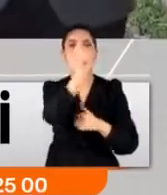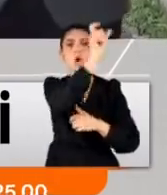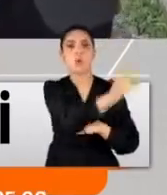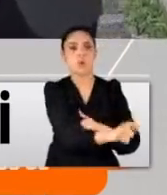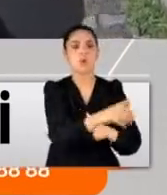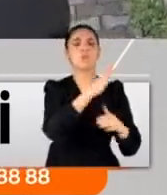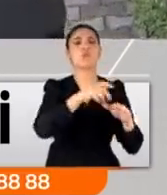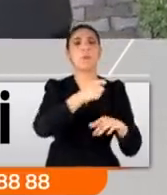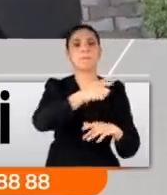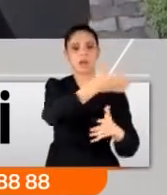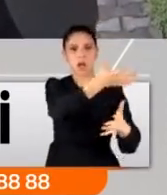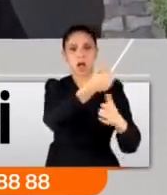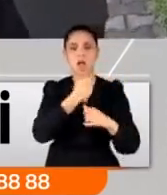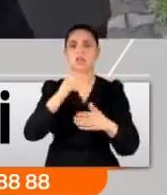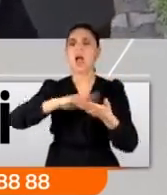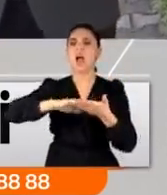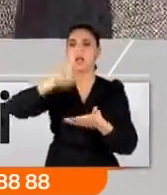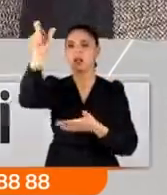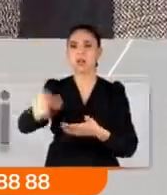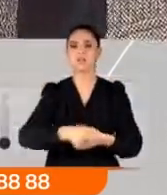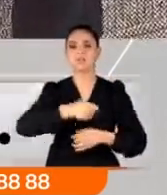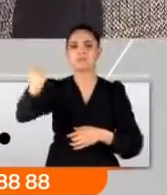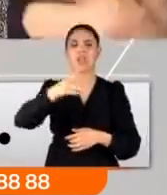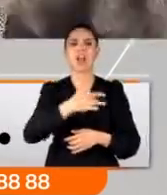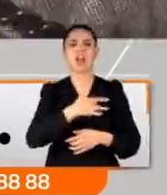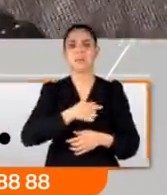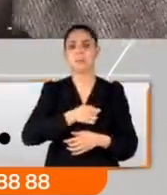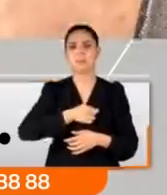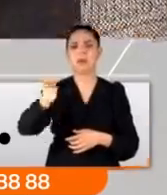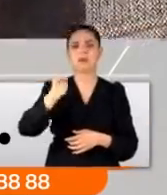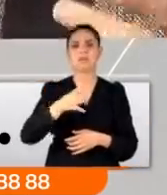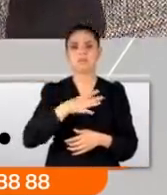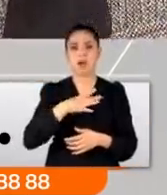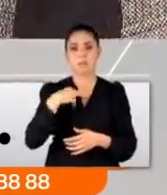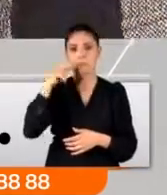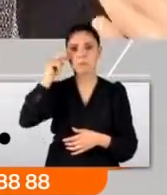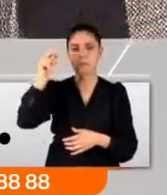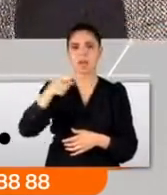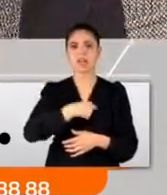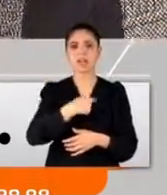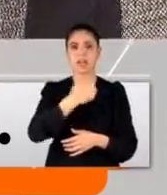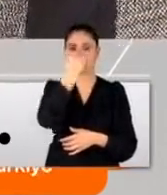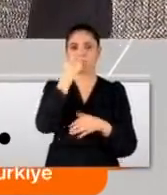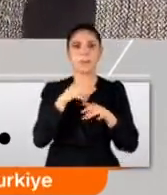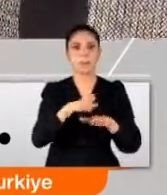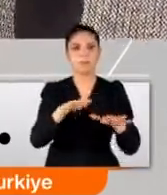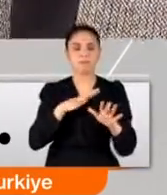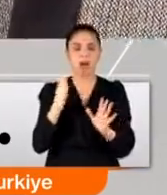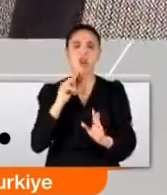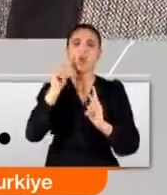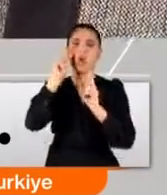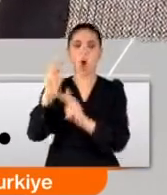bıçakla arkadaşını defalarca bıçakladı. Kalbine dek gelmiş galiba. Burada baktığımızda kalbinden kan akıyordu.